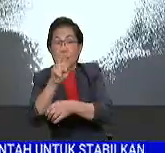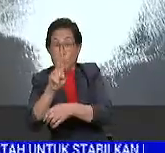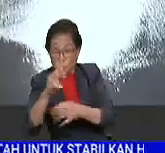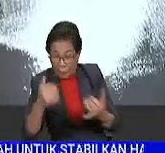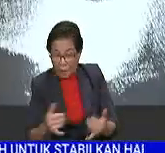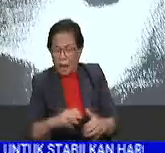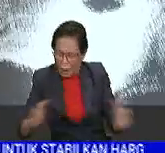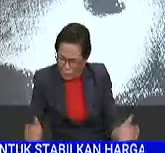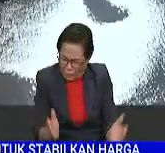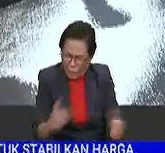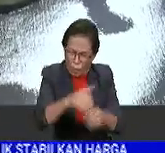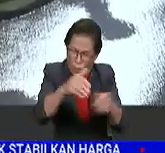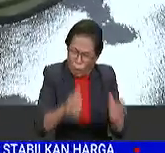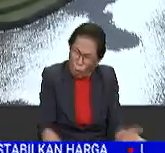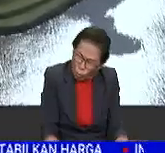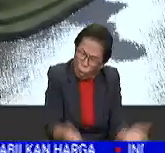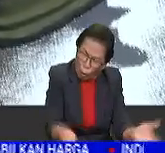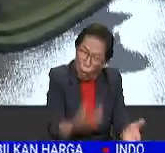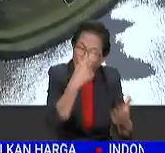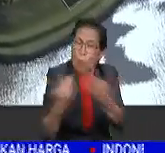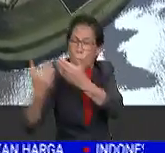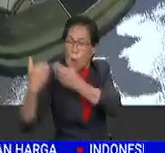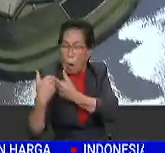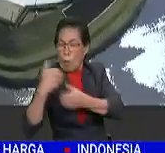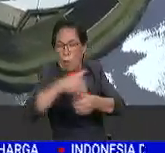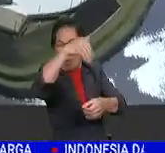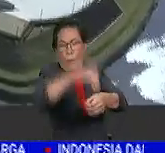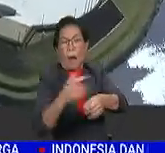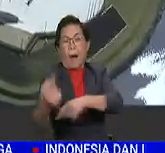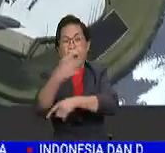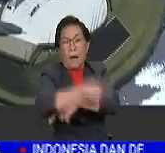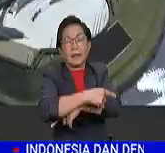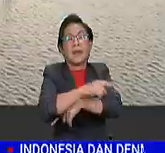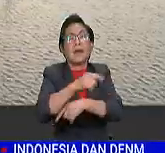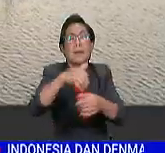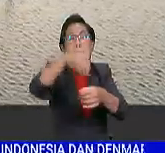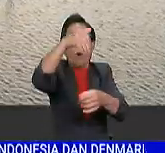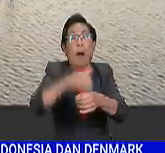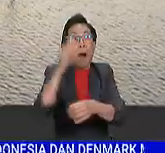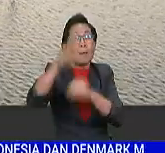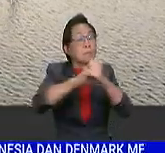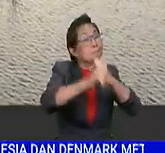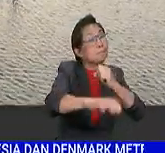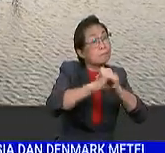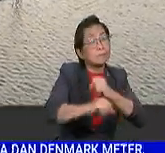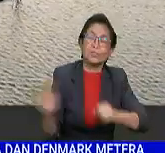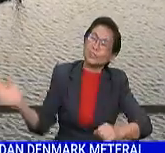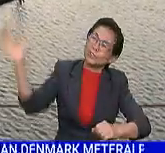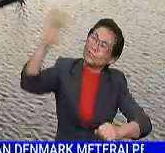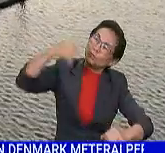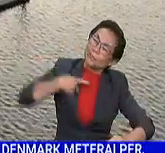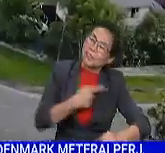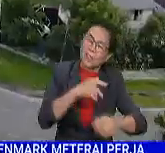menggalakkan pengundi supaya keluar menunaikan tanggungjawab mereka pada hari mengundi SPR akan melaksanakan kempen Jom Kita